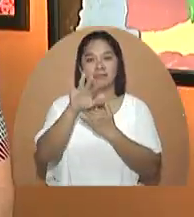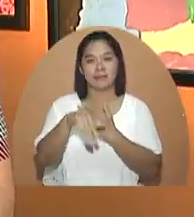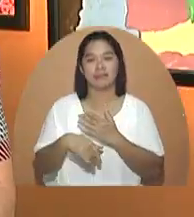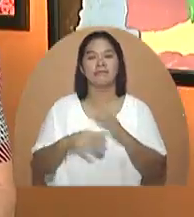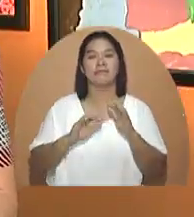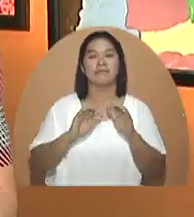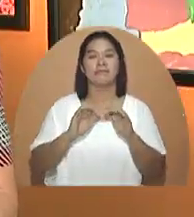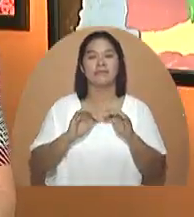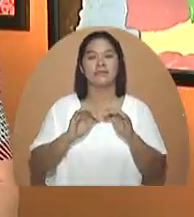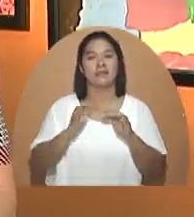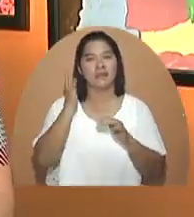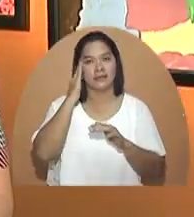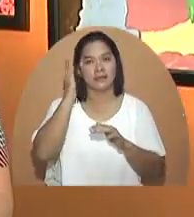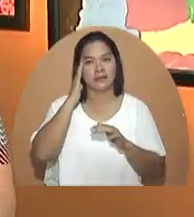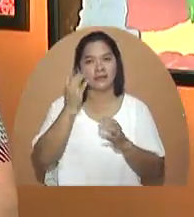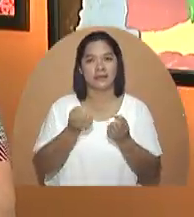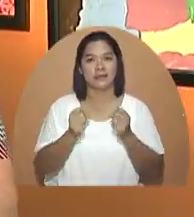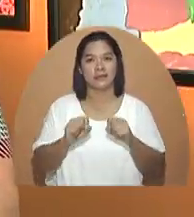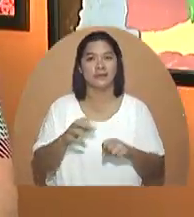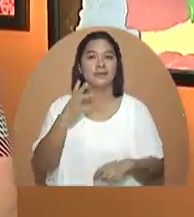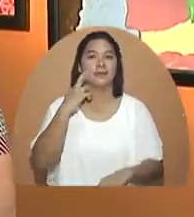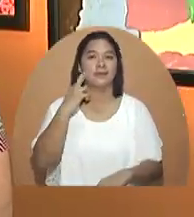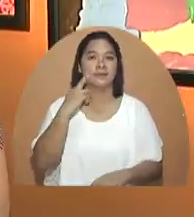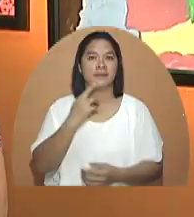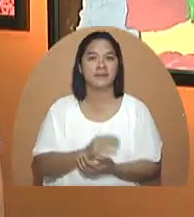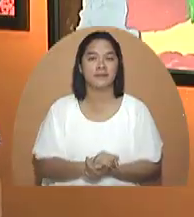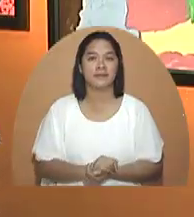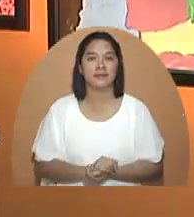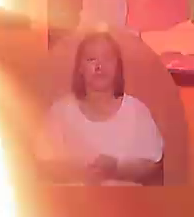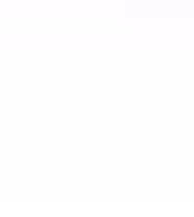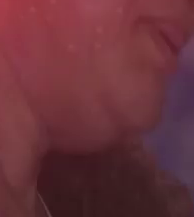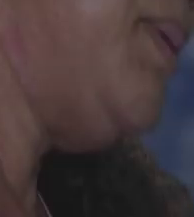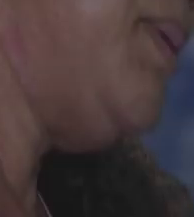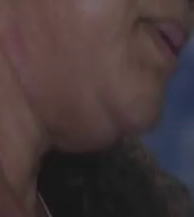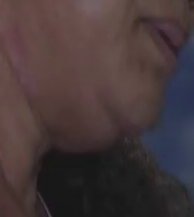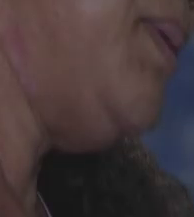Muli natin balikan at kumustahin ang kalagayan ni Rosamia.